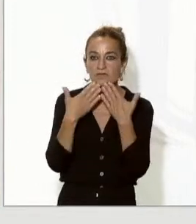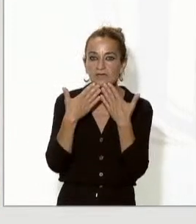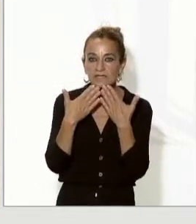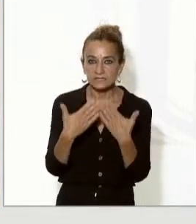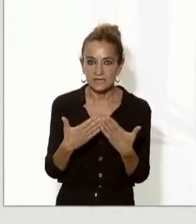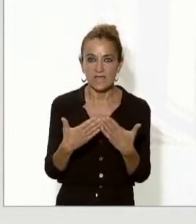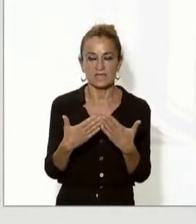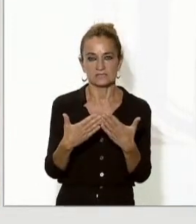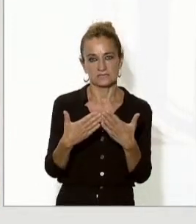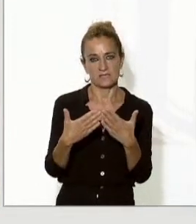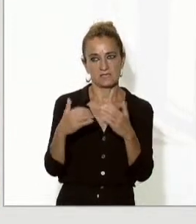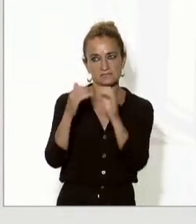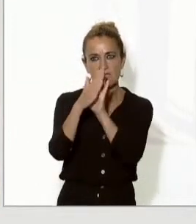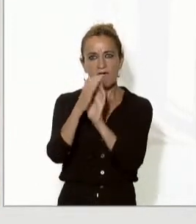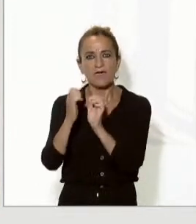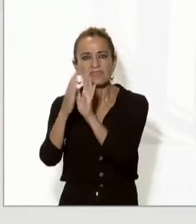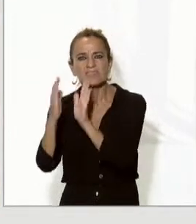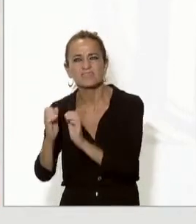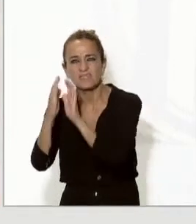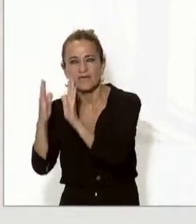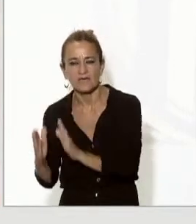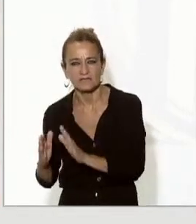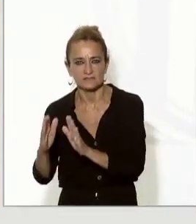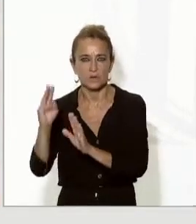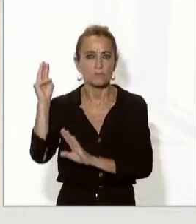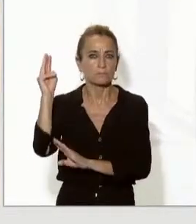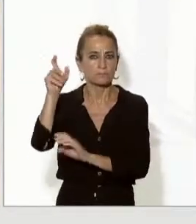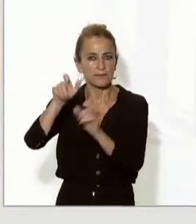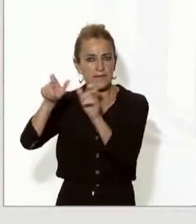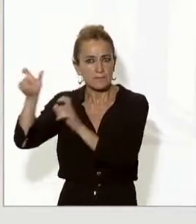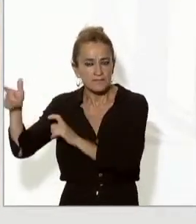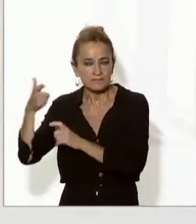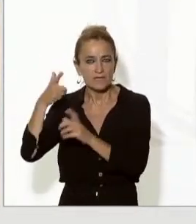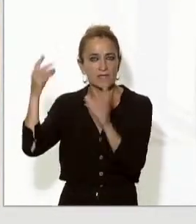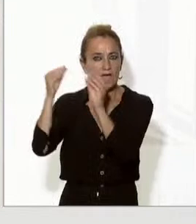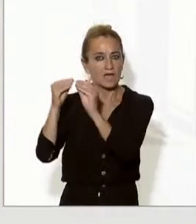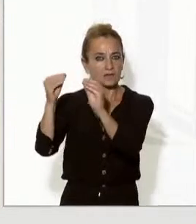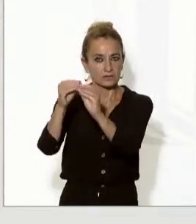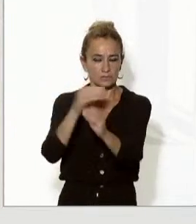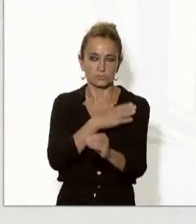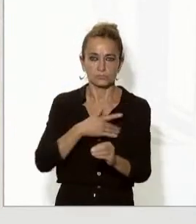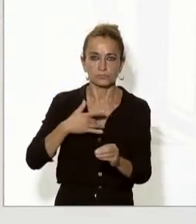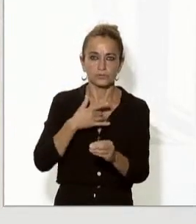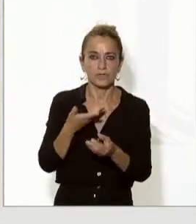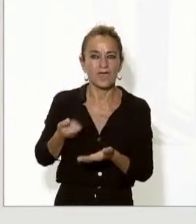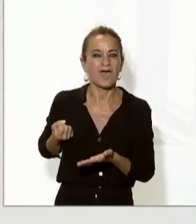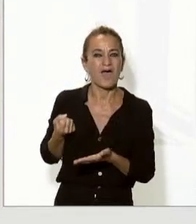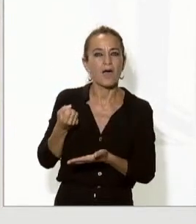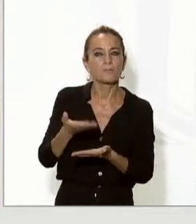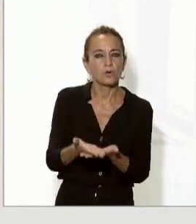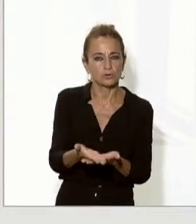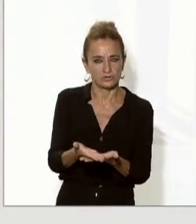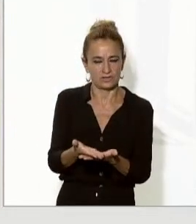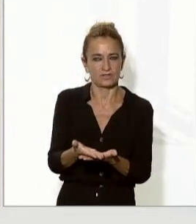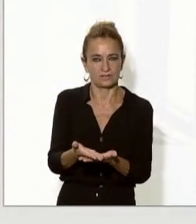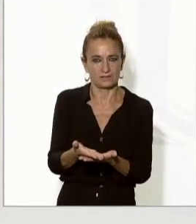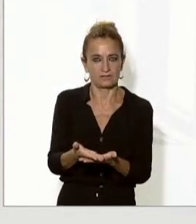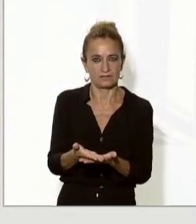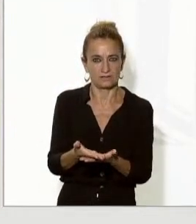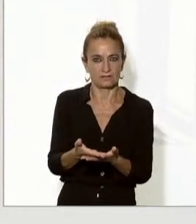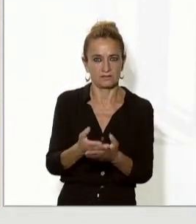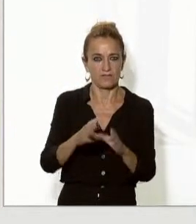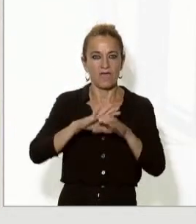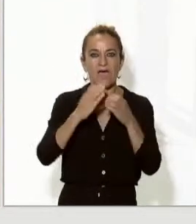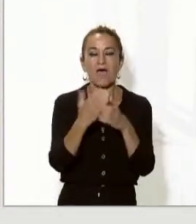amb entitats i amb els seus parlamentaris és la contribució del món laboral de les empreses per tant